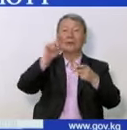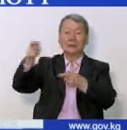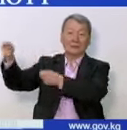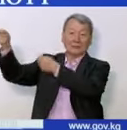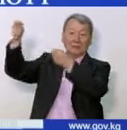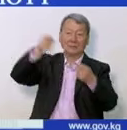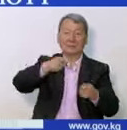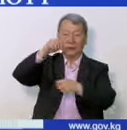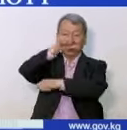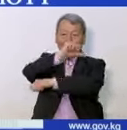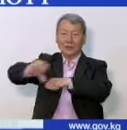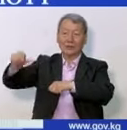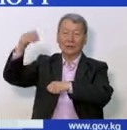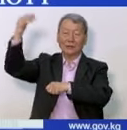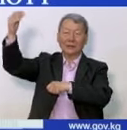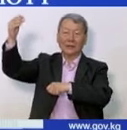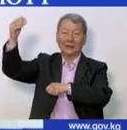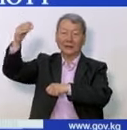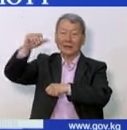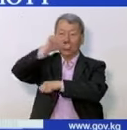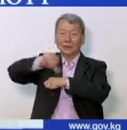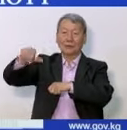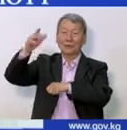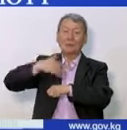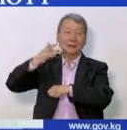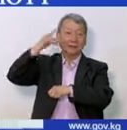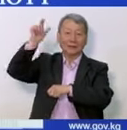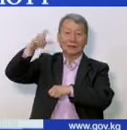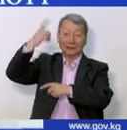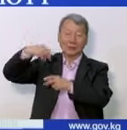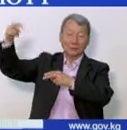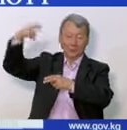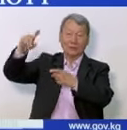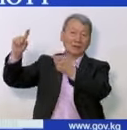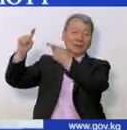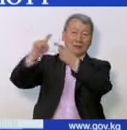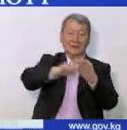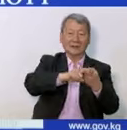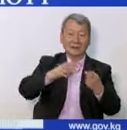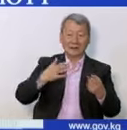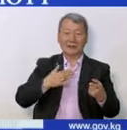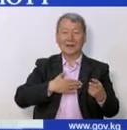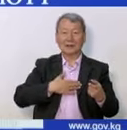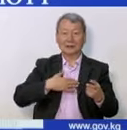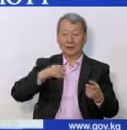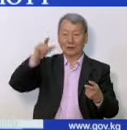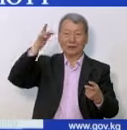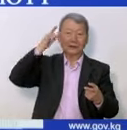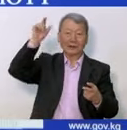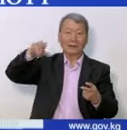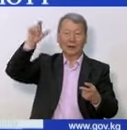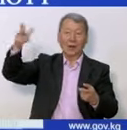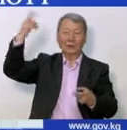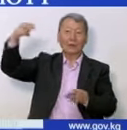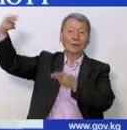рубежа, так скажем. Это наши сограждане, которые прибыли